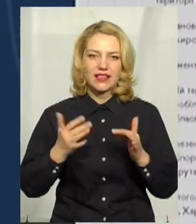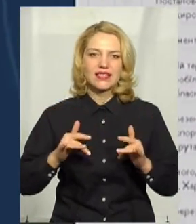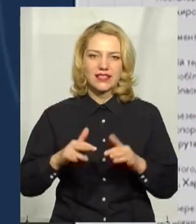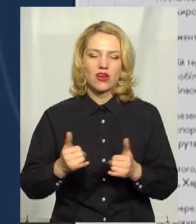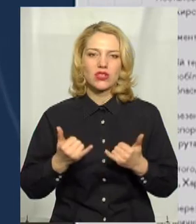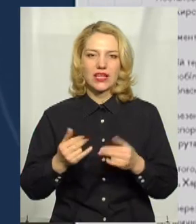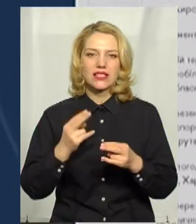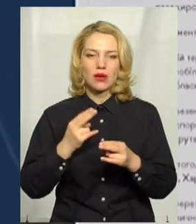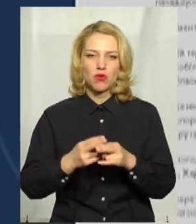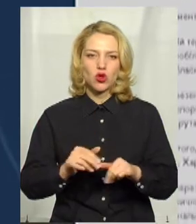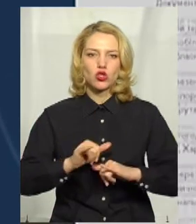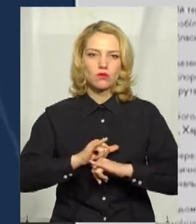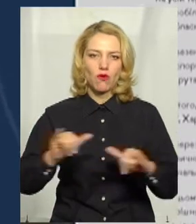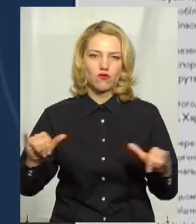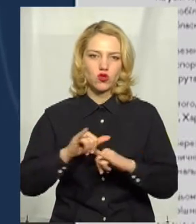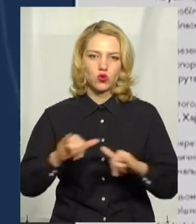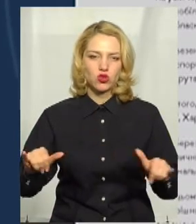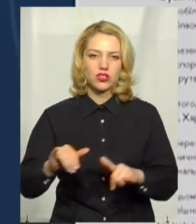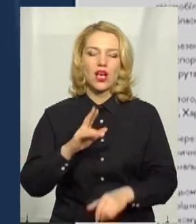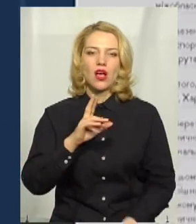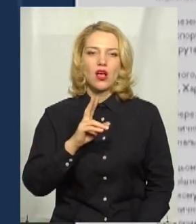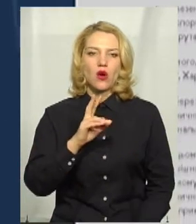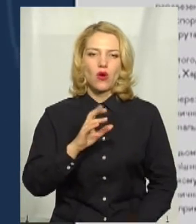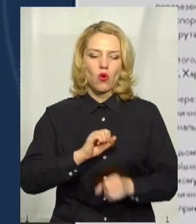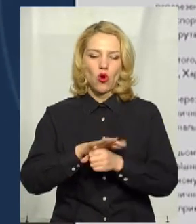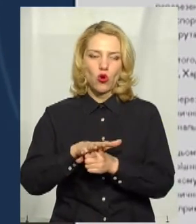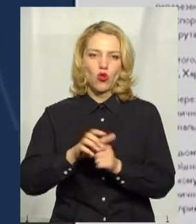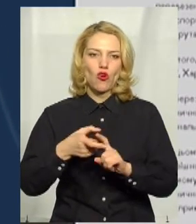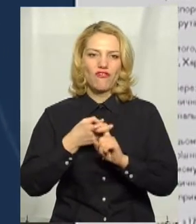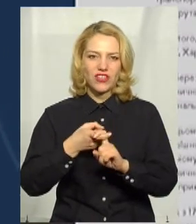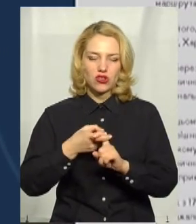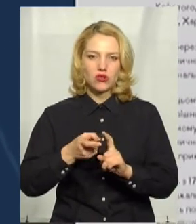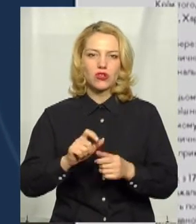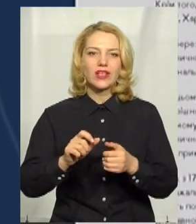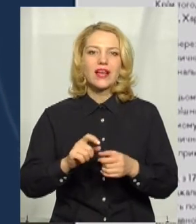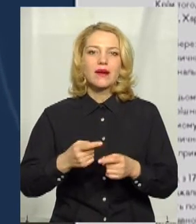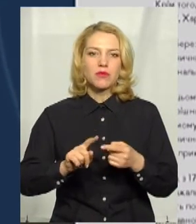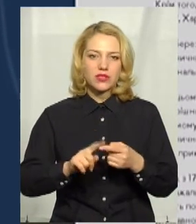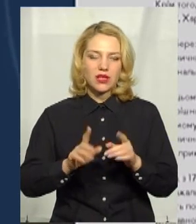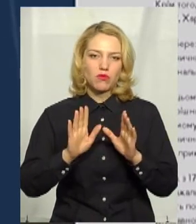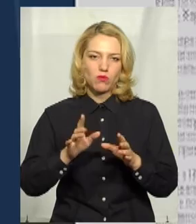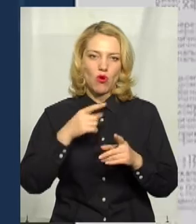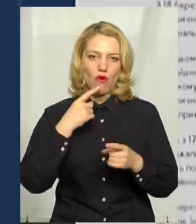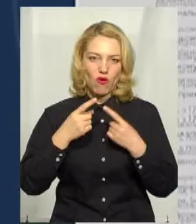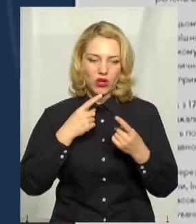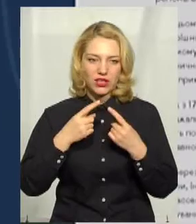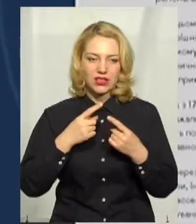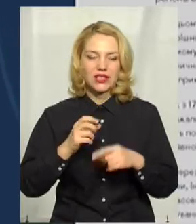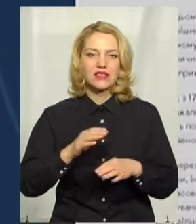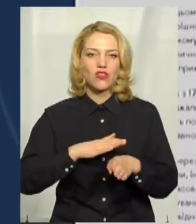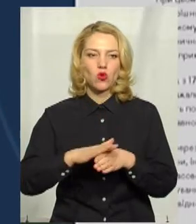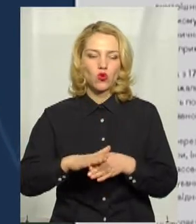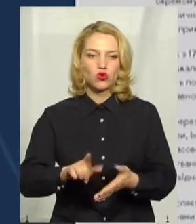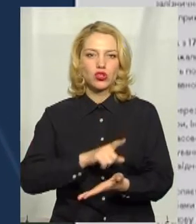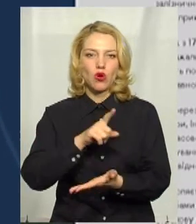запобігання розповсюдження коронавірусної інфекції проводяться у міському транспорті? Про це ми будемо говорити з